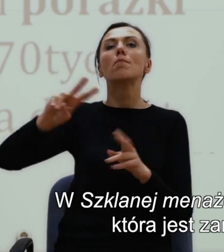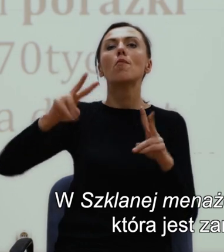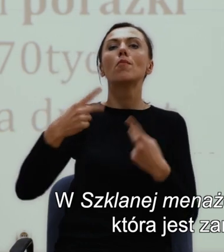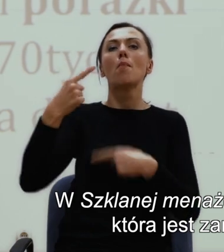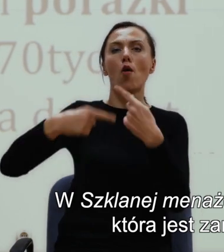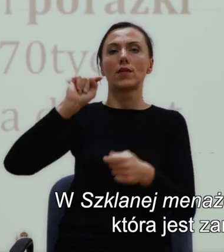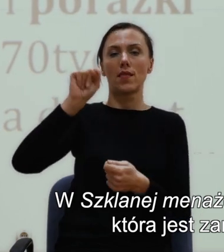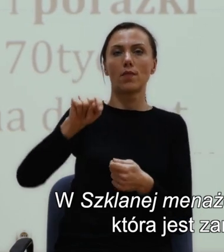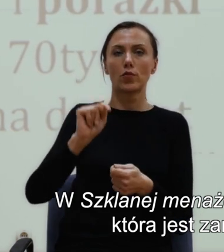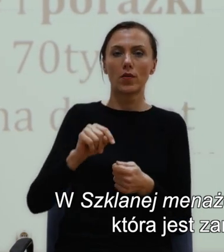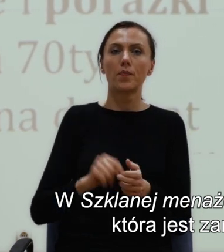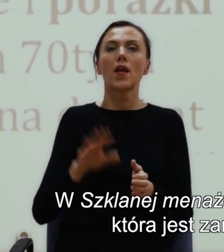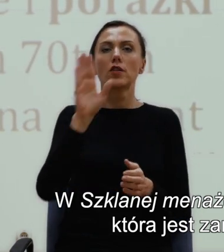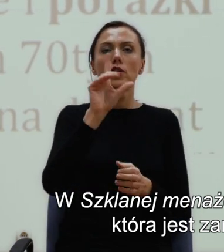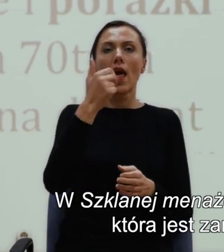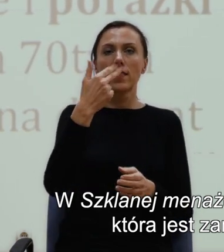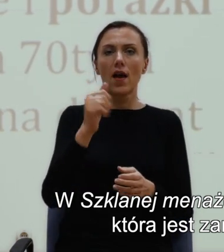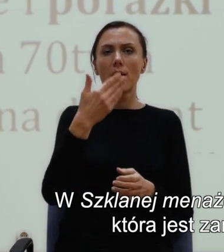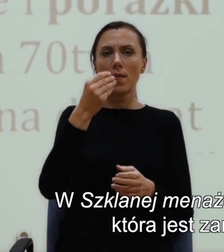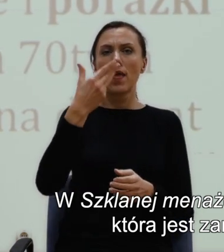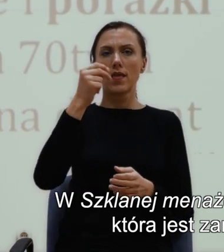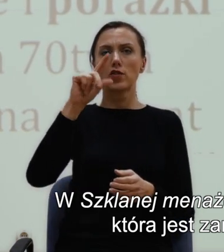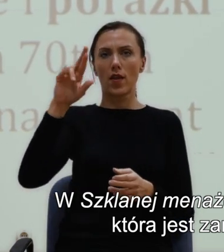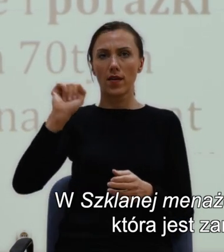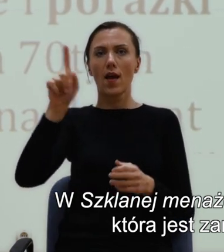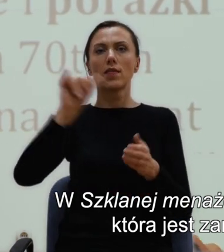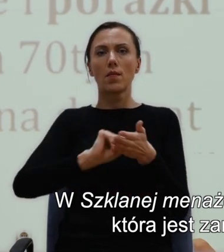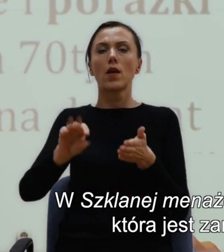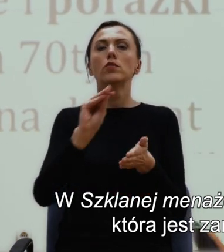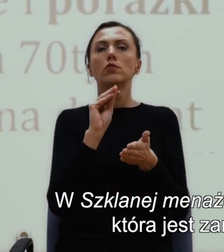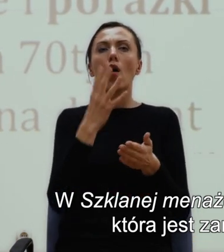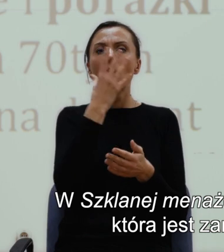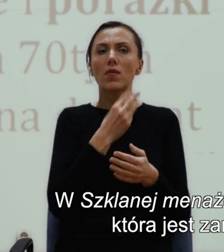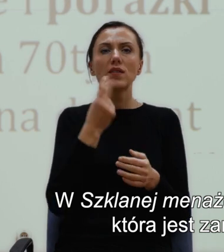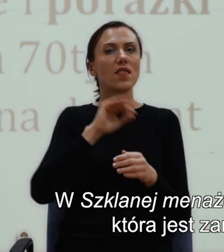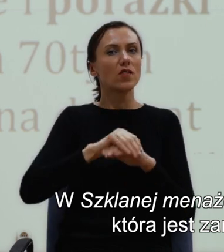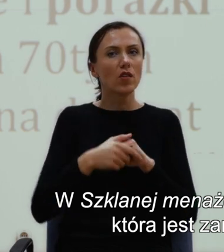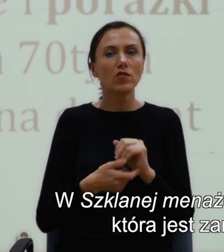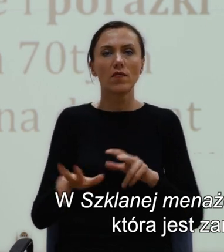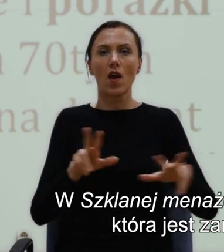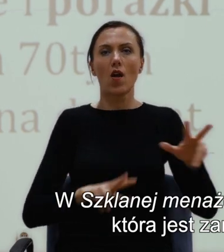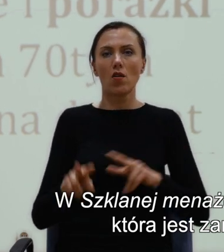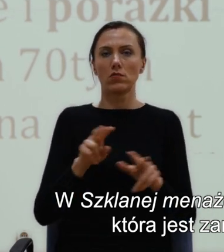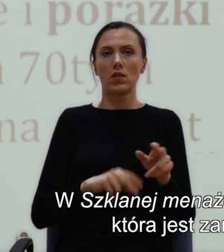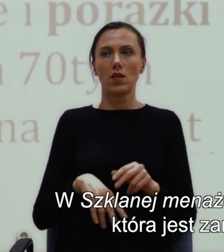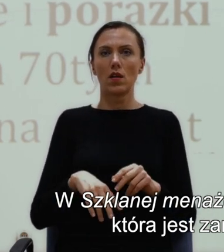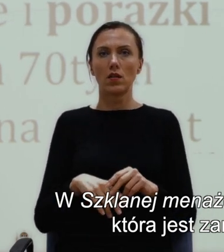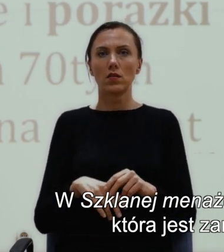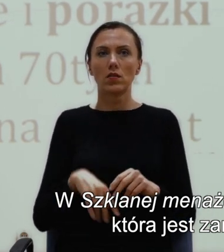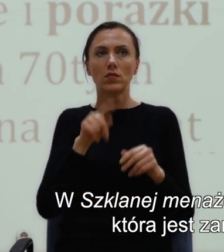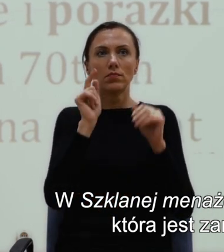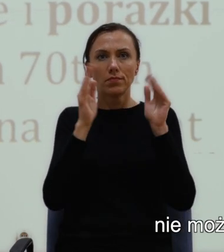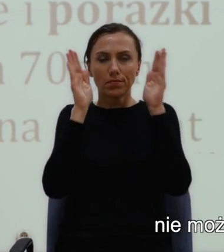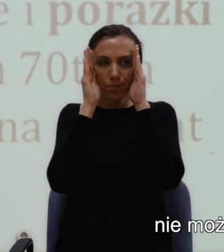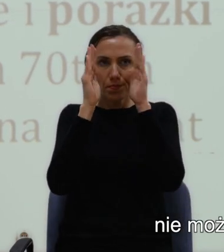obraz nieszczęścia rodziny, która jest zamknięta w klaustrofobicznym mieszkaniu,